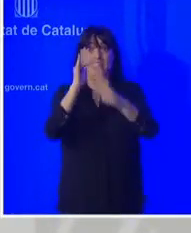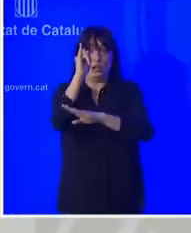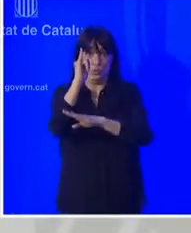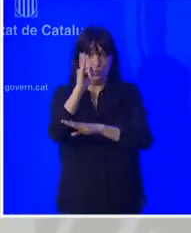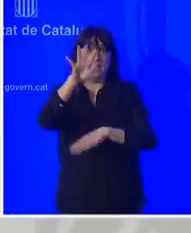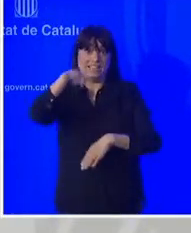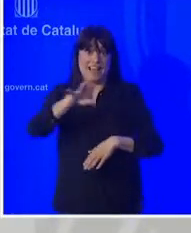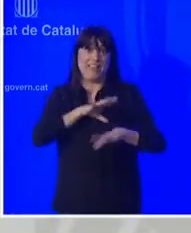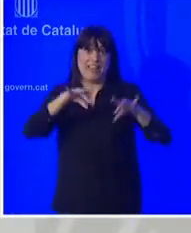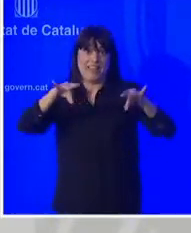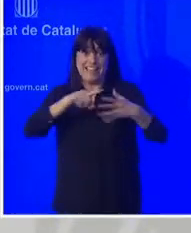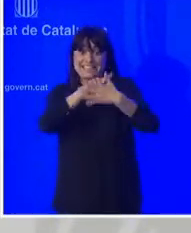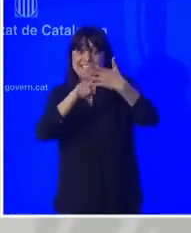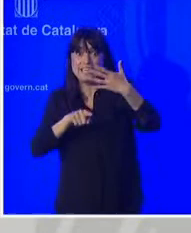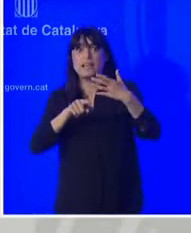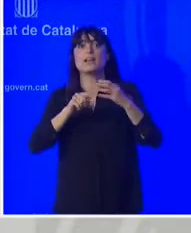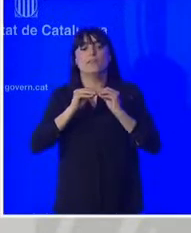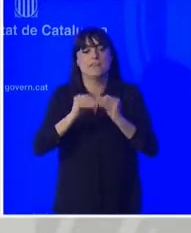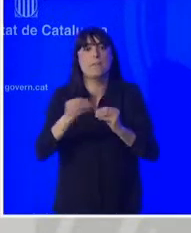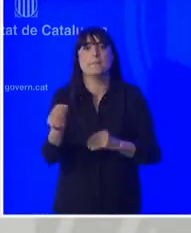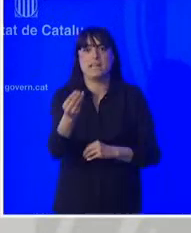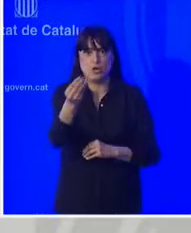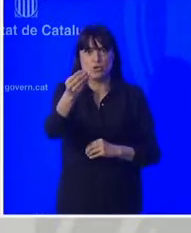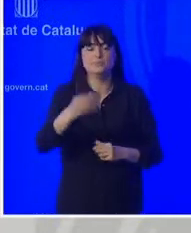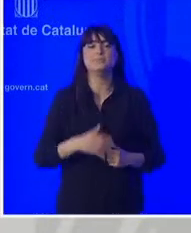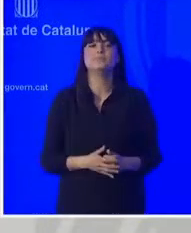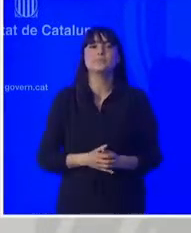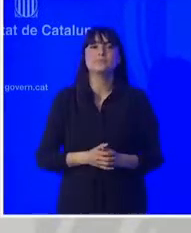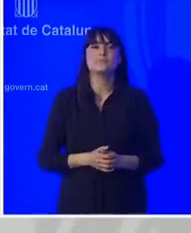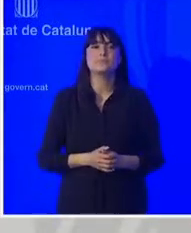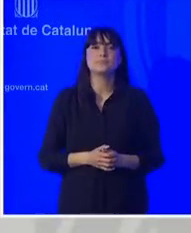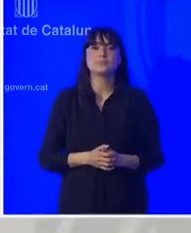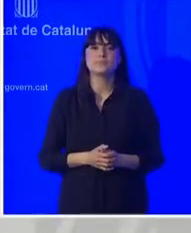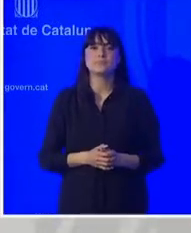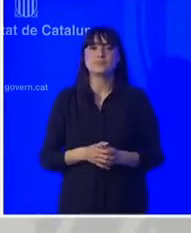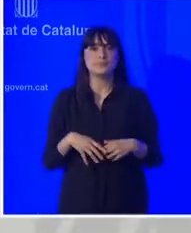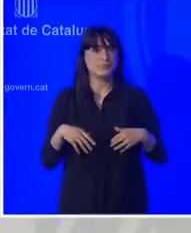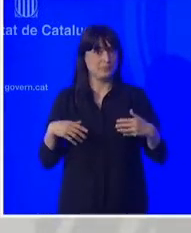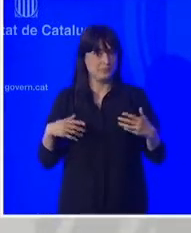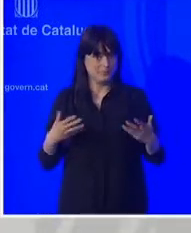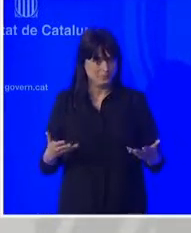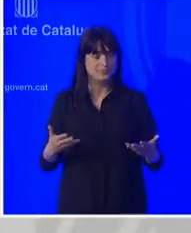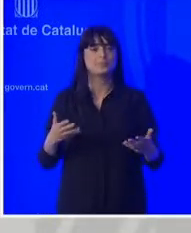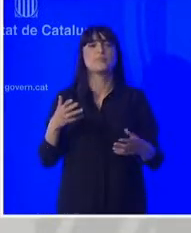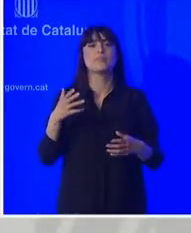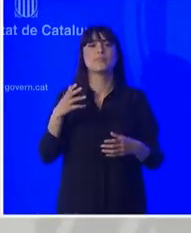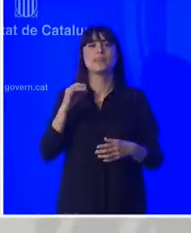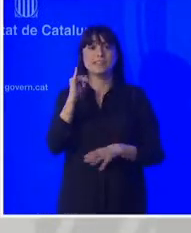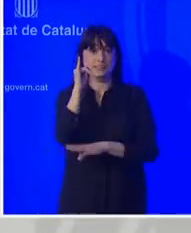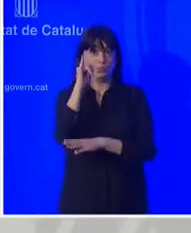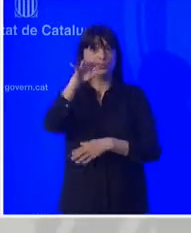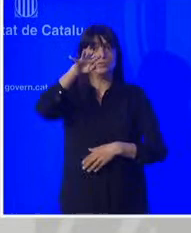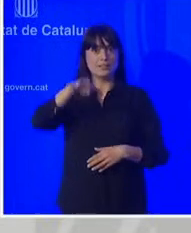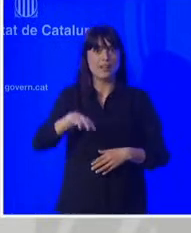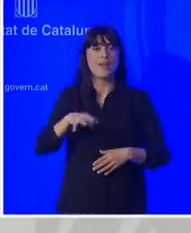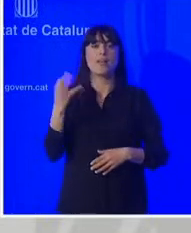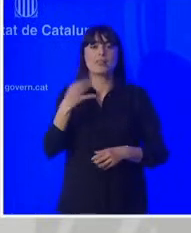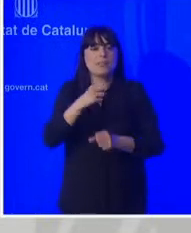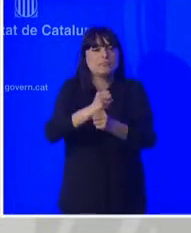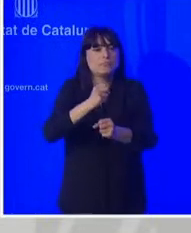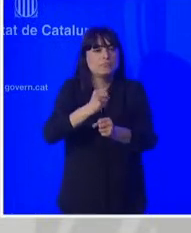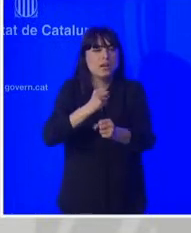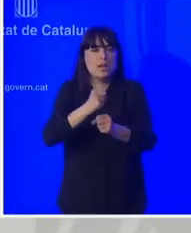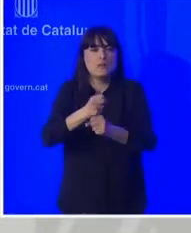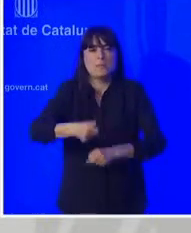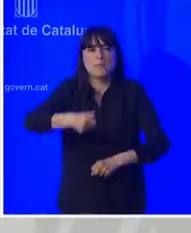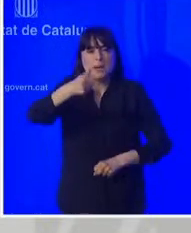futur amb un nou model urbà i territorial de país en consonància amb uns eixos de dimensió urbana de l'Agenda Urbana